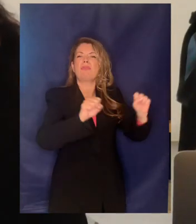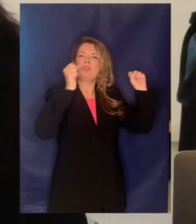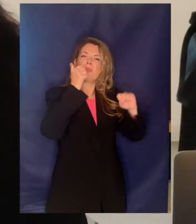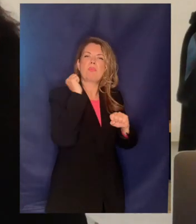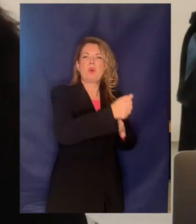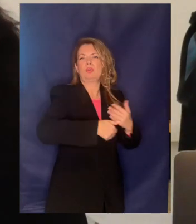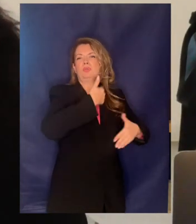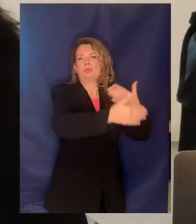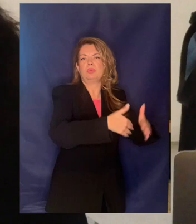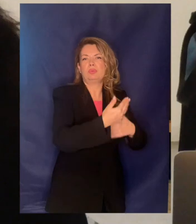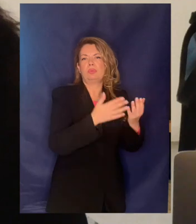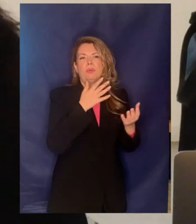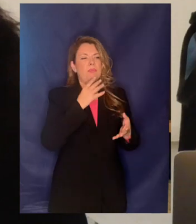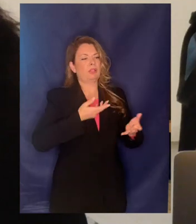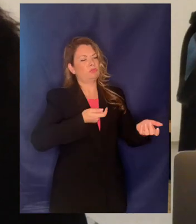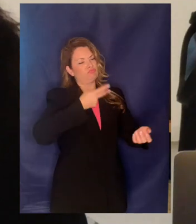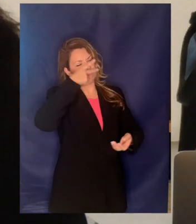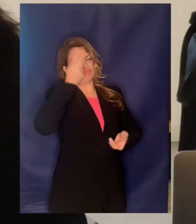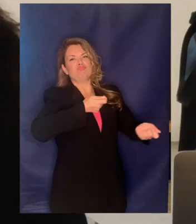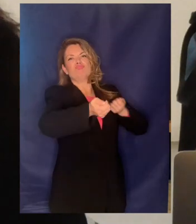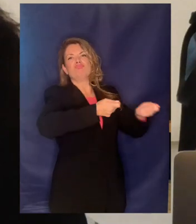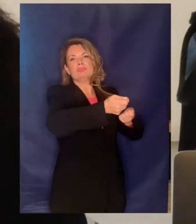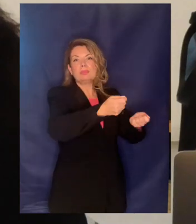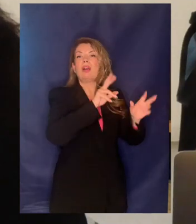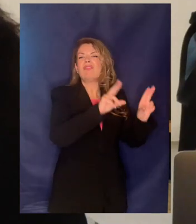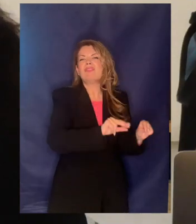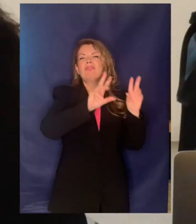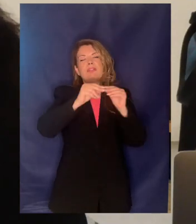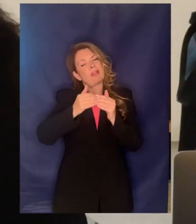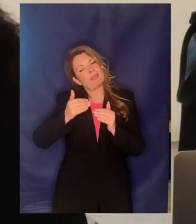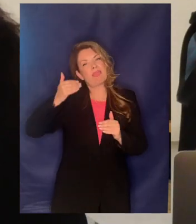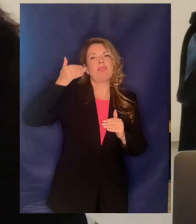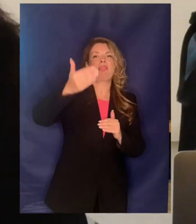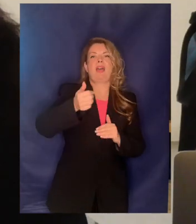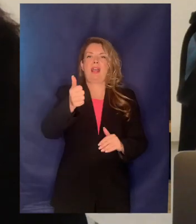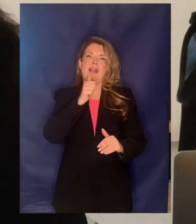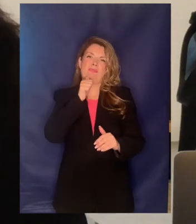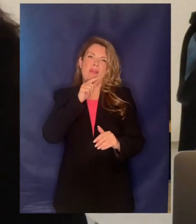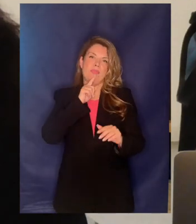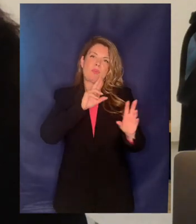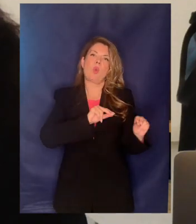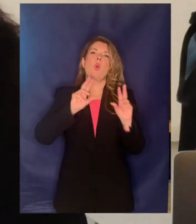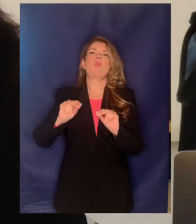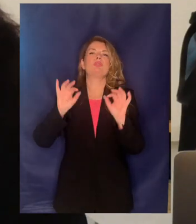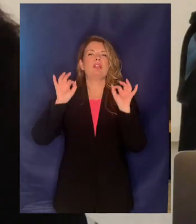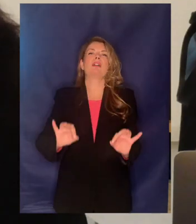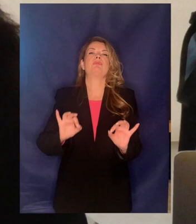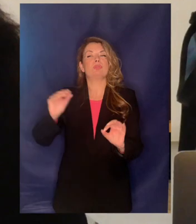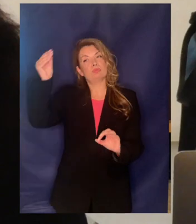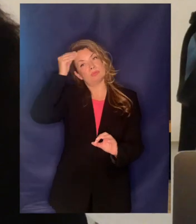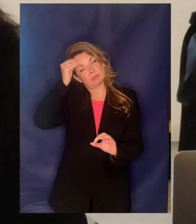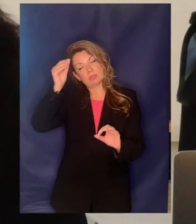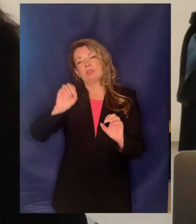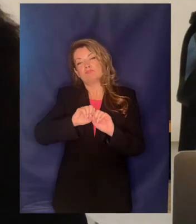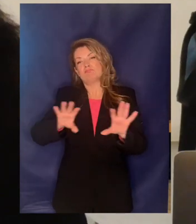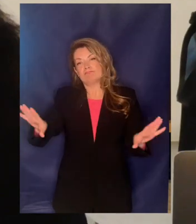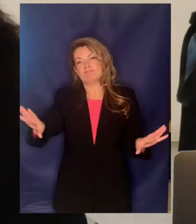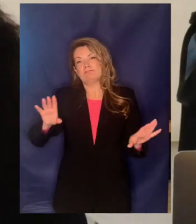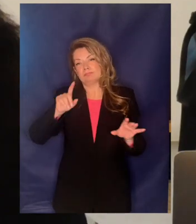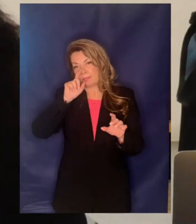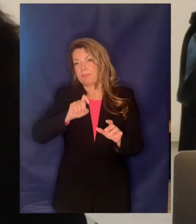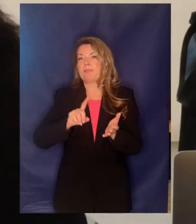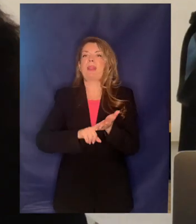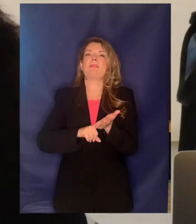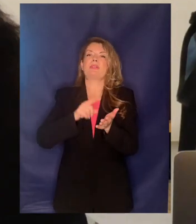οπότε είναι πάρα πολύ σημαντικό να το γνωρίζουμε αυτό πρέπει να μεταφερθεί από το